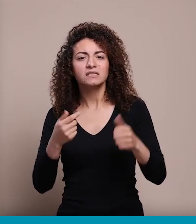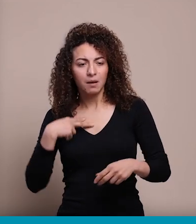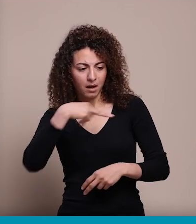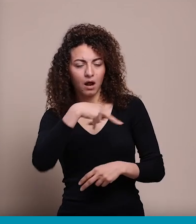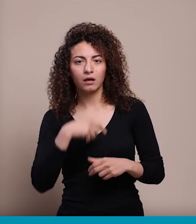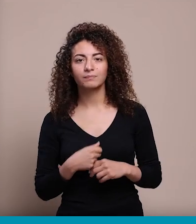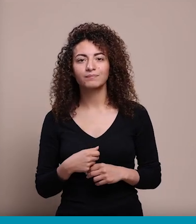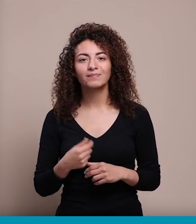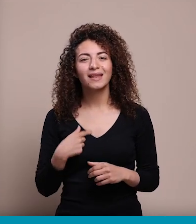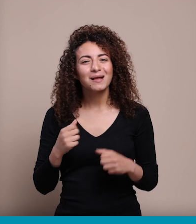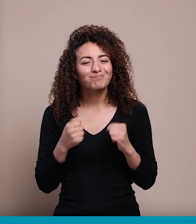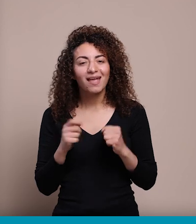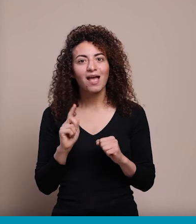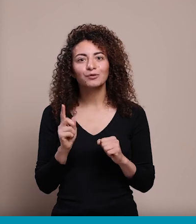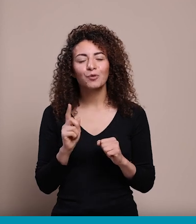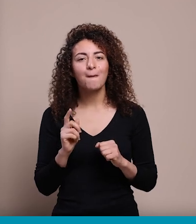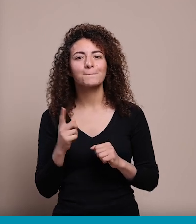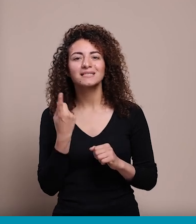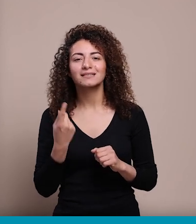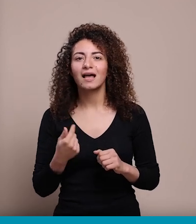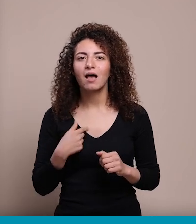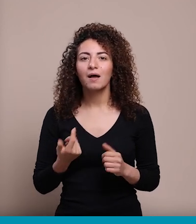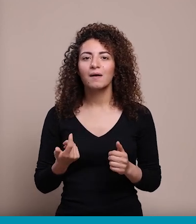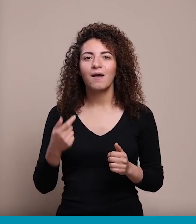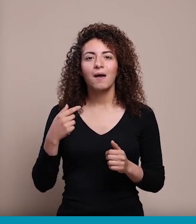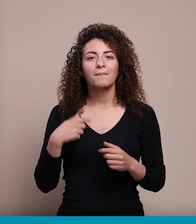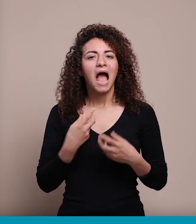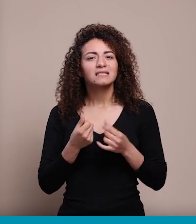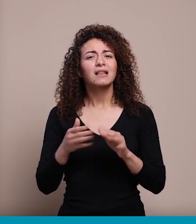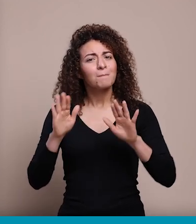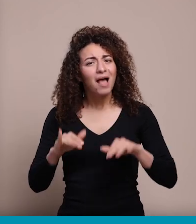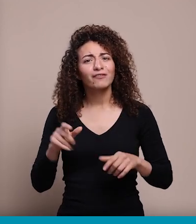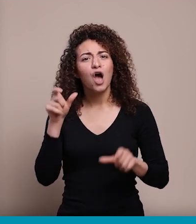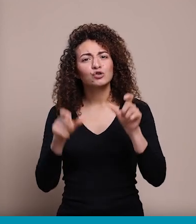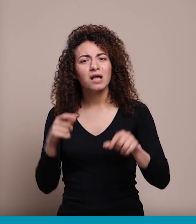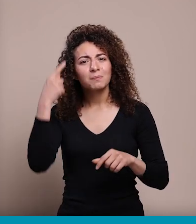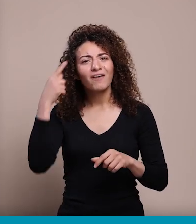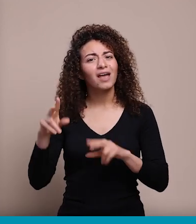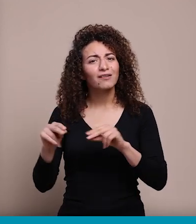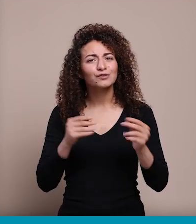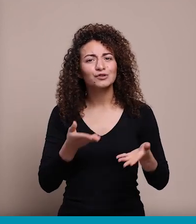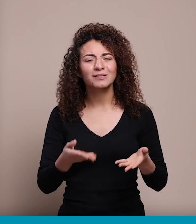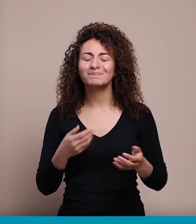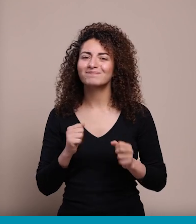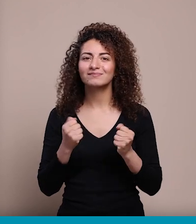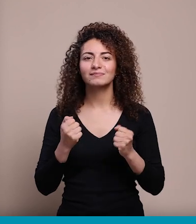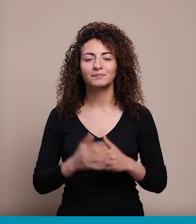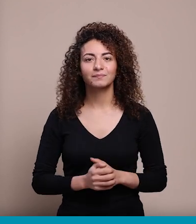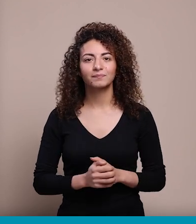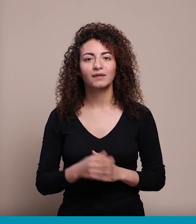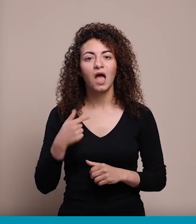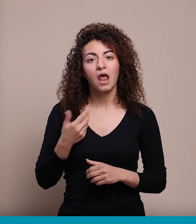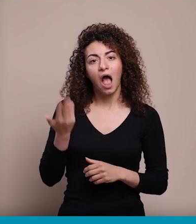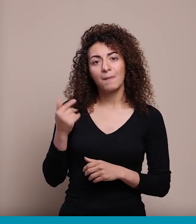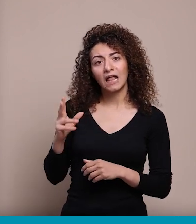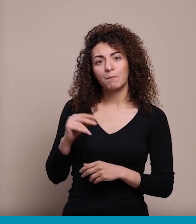إنه ما تضيقت بس منها كشخص بس ضيقت إنه بعد في ناس بالمجتمع هيك بفكر بعدني من كم يوم